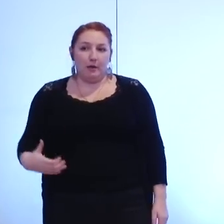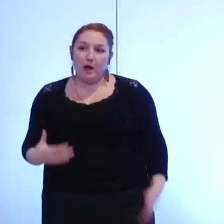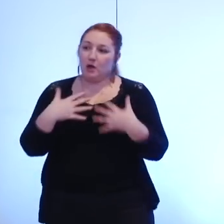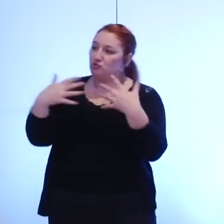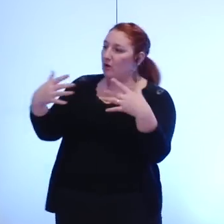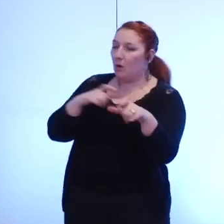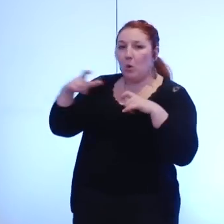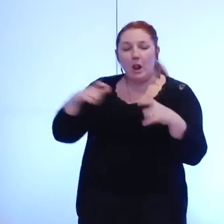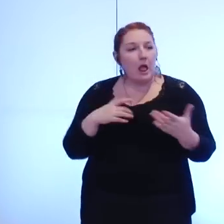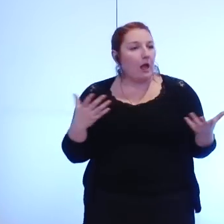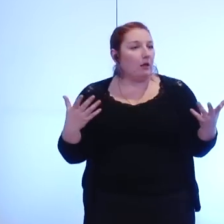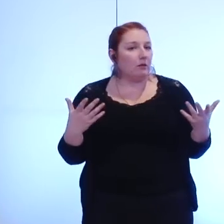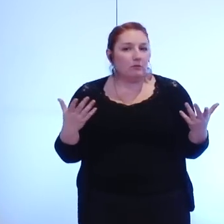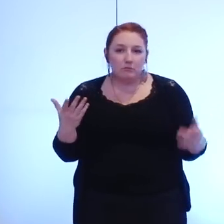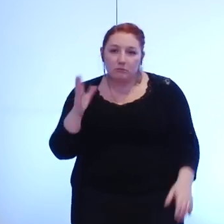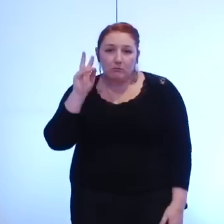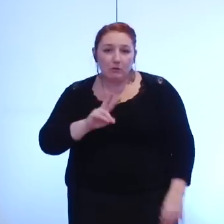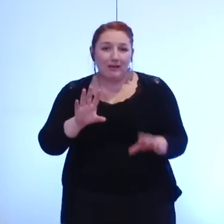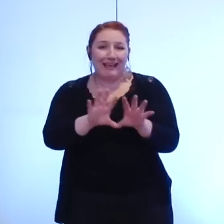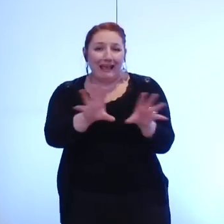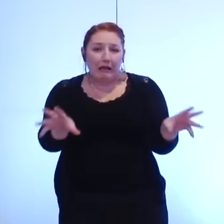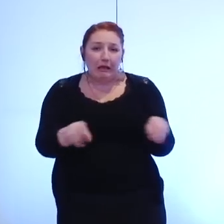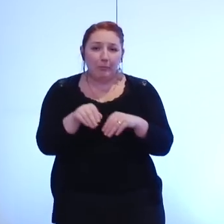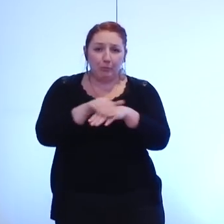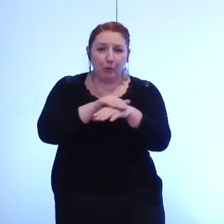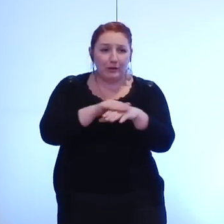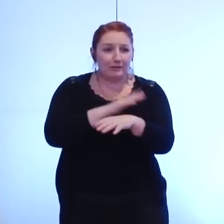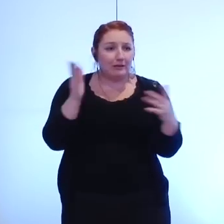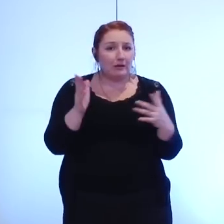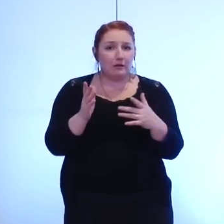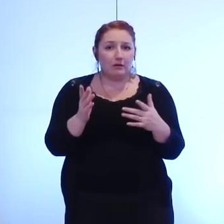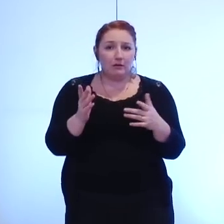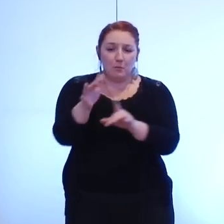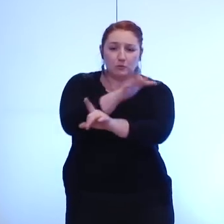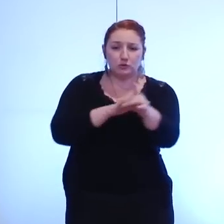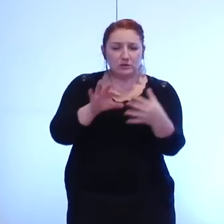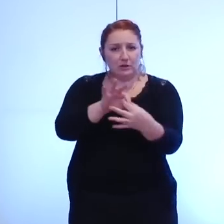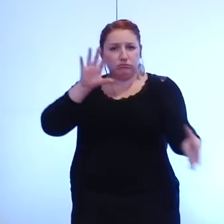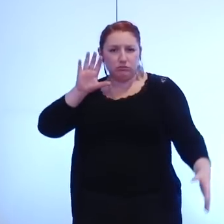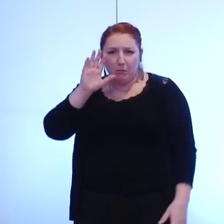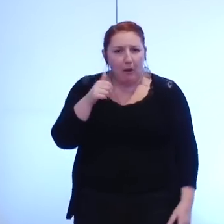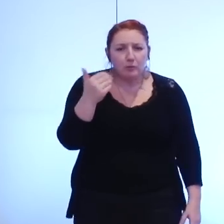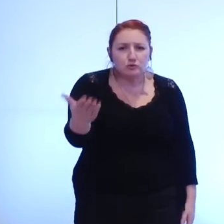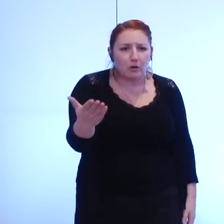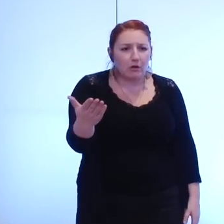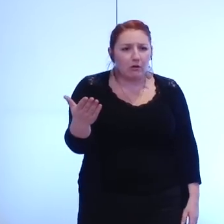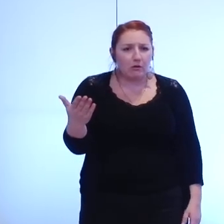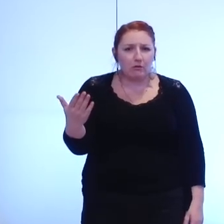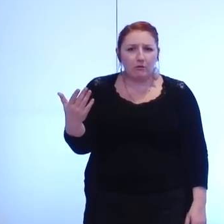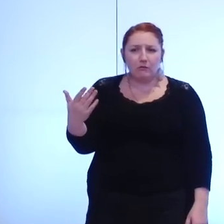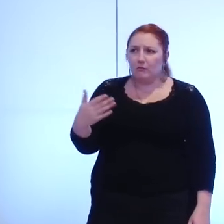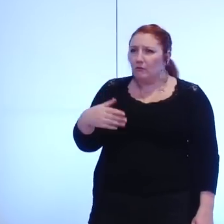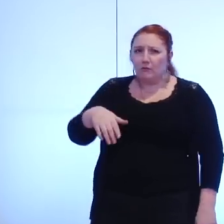chers collègues il n'y avait pas besoin d'une équipe politique en rupture avec la société n'importe qui peut suffire